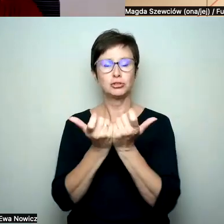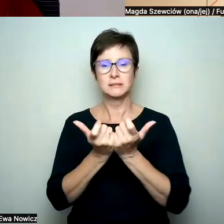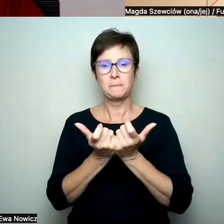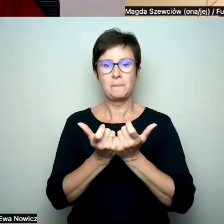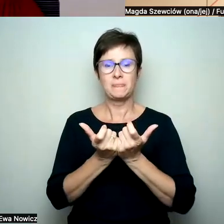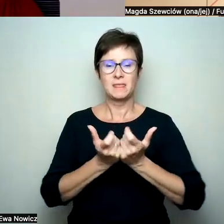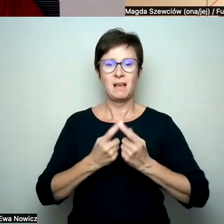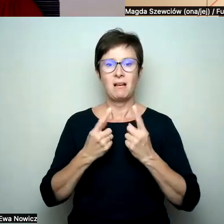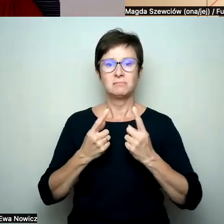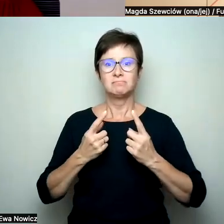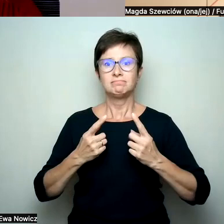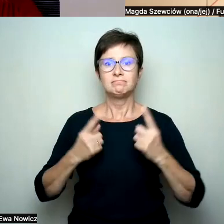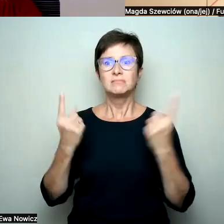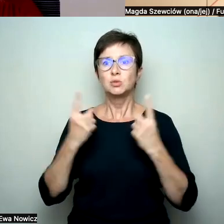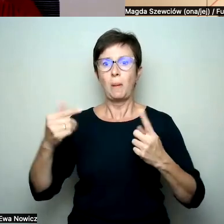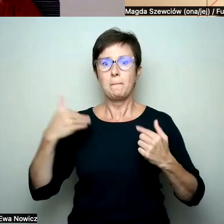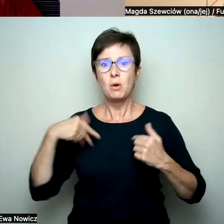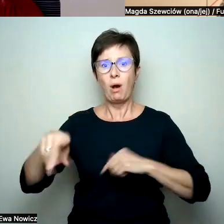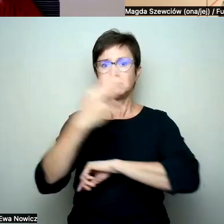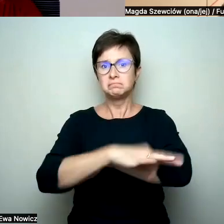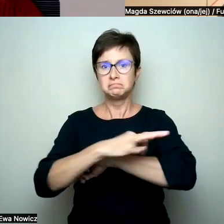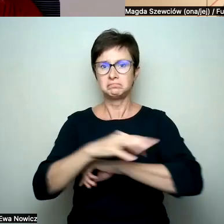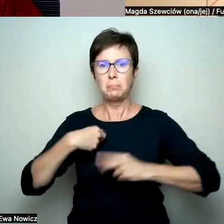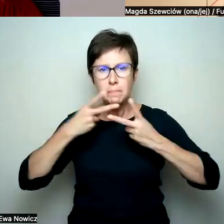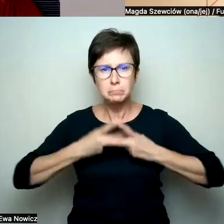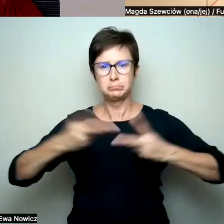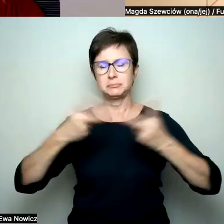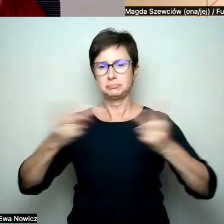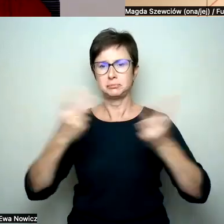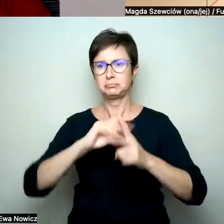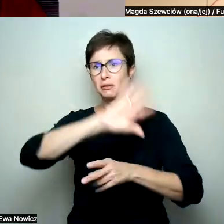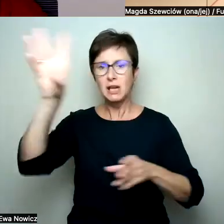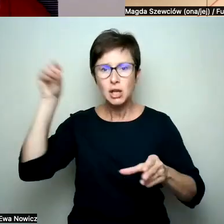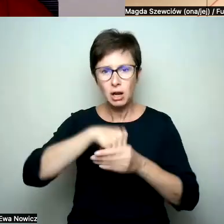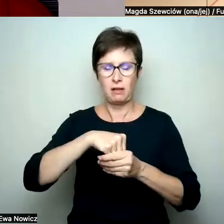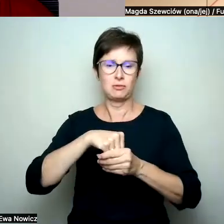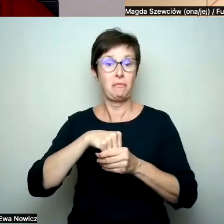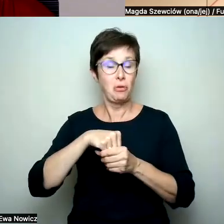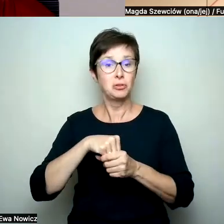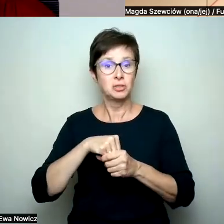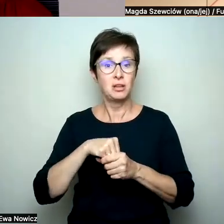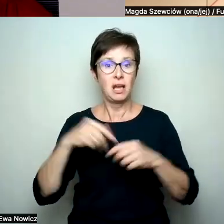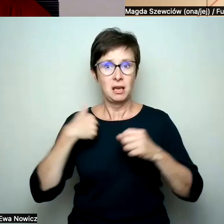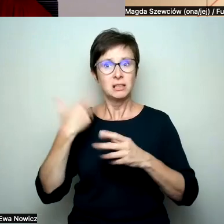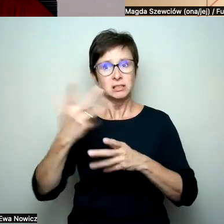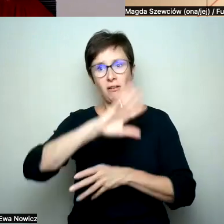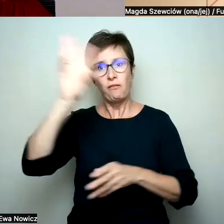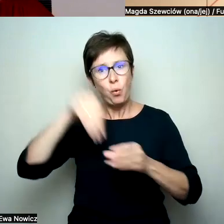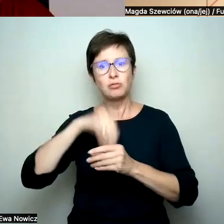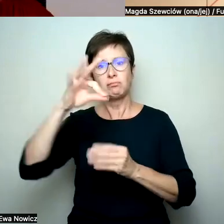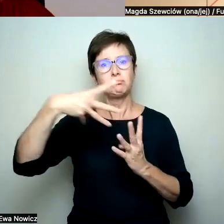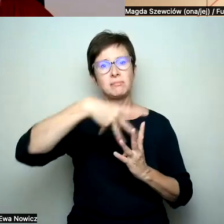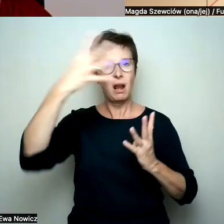moim uniwersytecie siedziały, żeby promować inkluzywność i by włączać tę czołową społeczność studentów